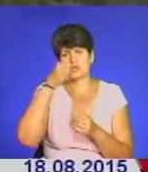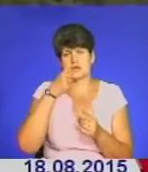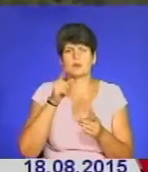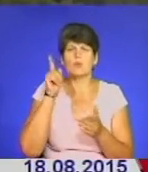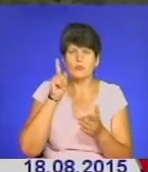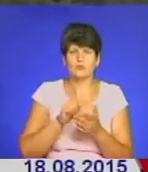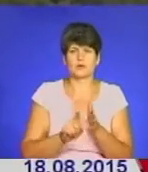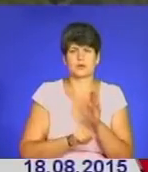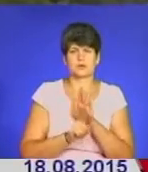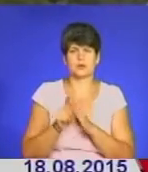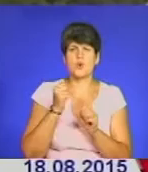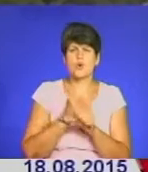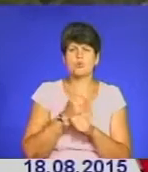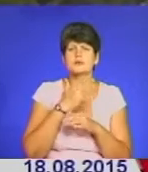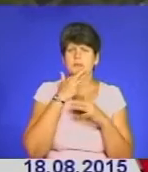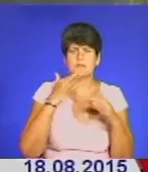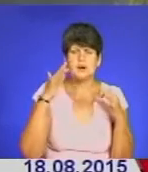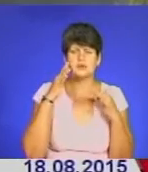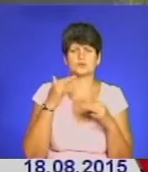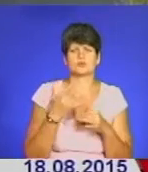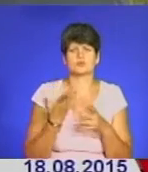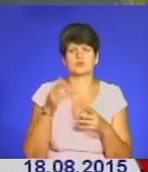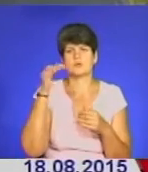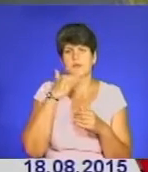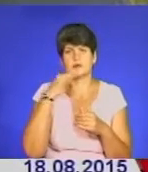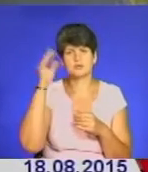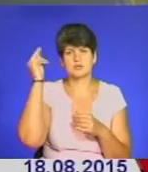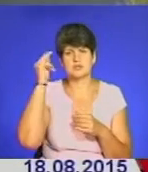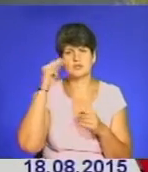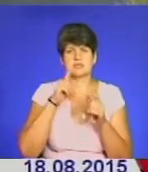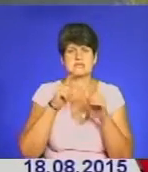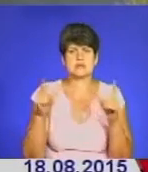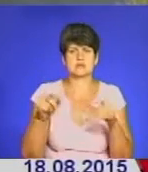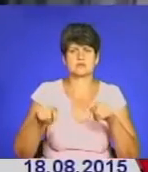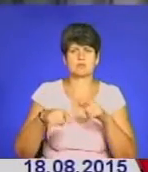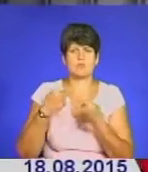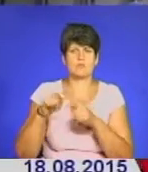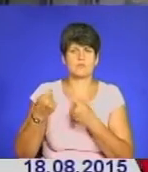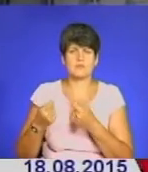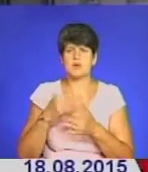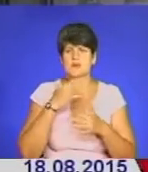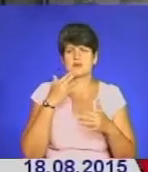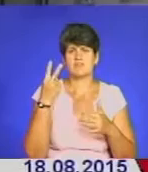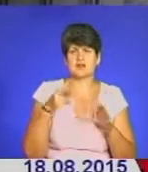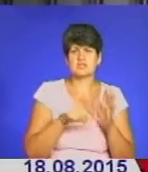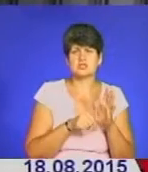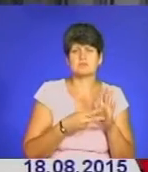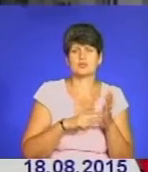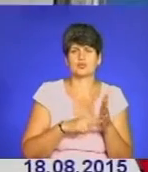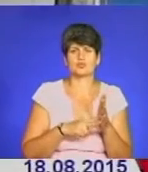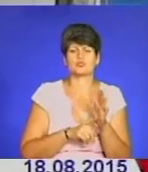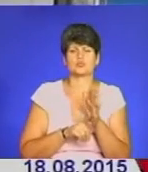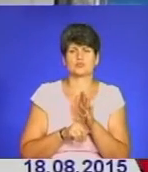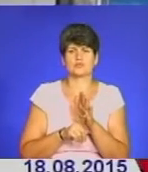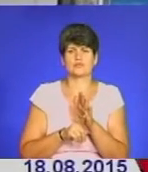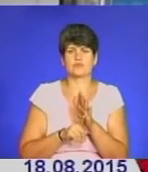розпочатися. Роботи багато, адже чимало навчальних закладів зруйновані. 26 з них планують відновити роботу до 1